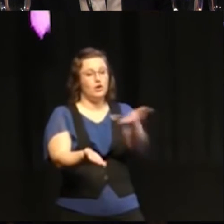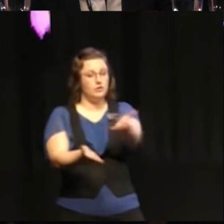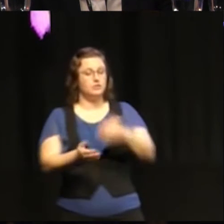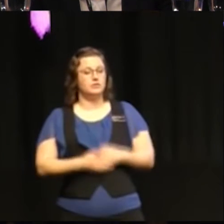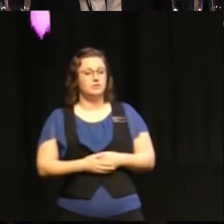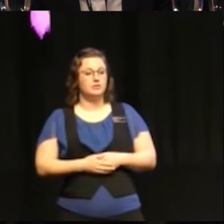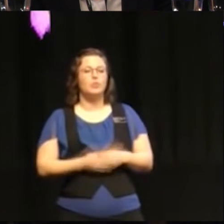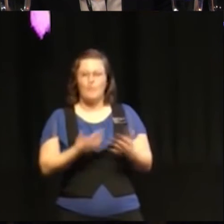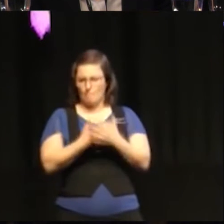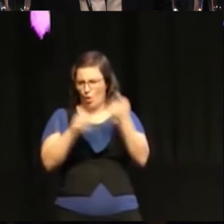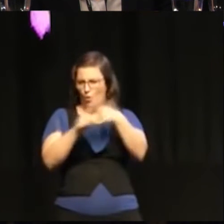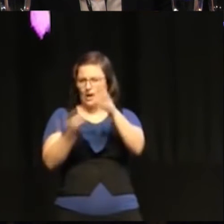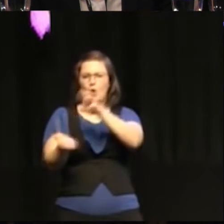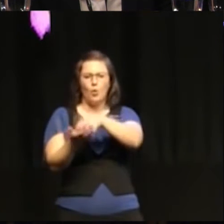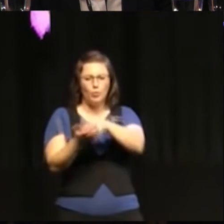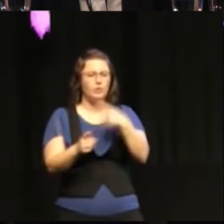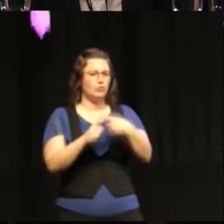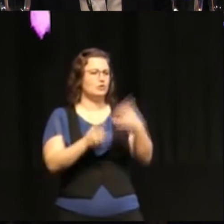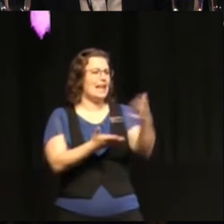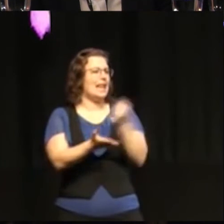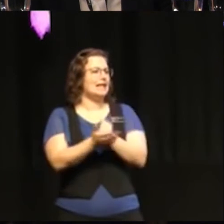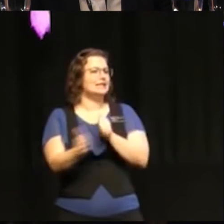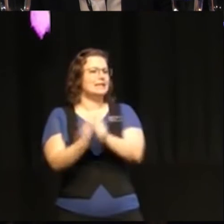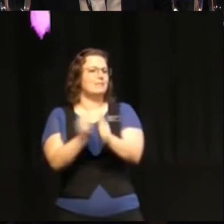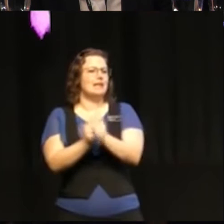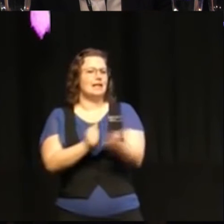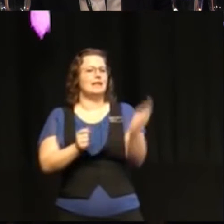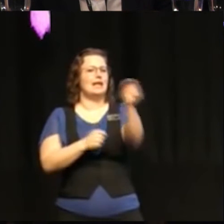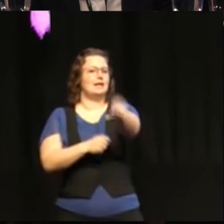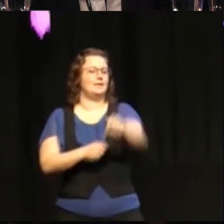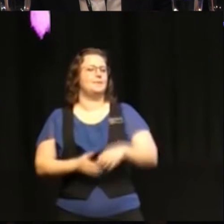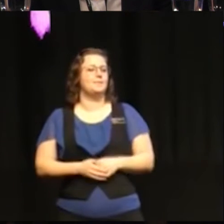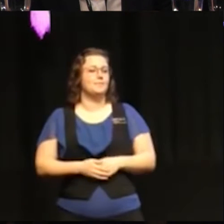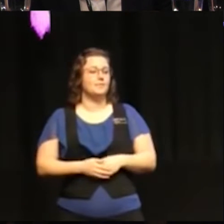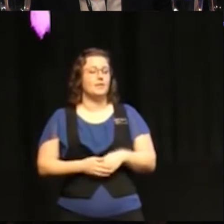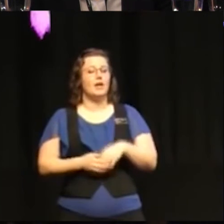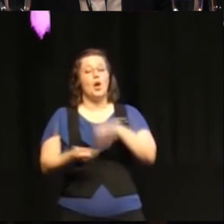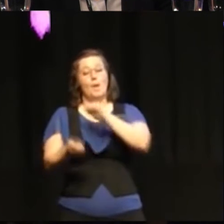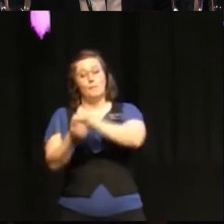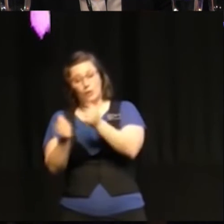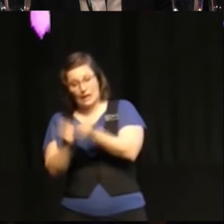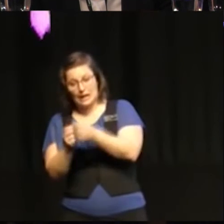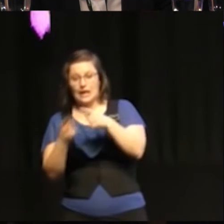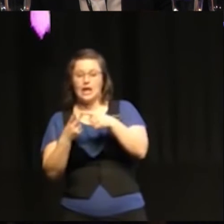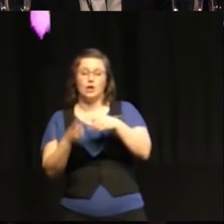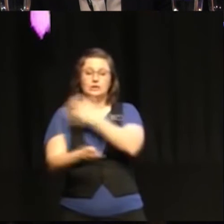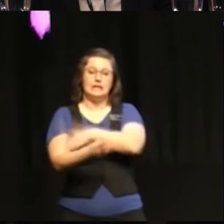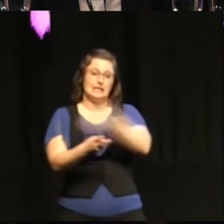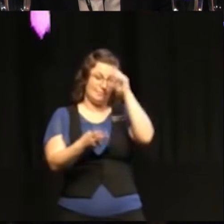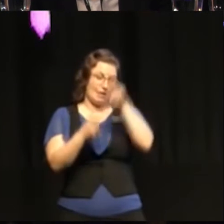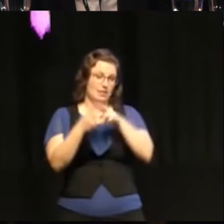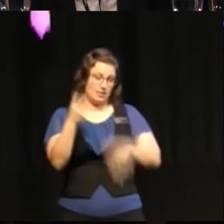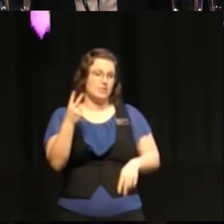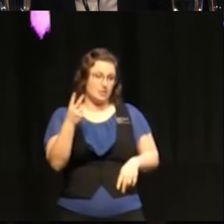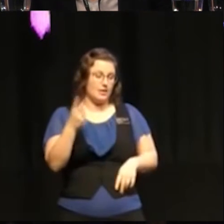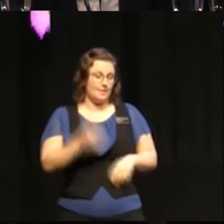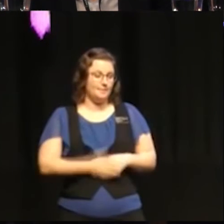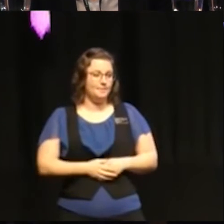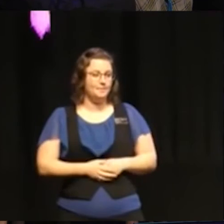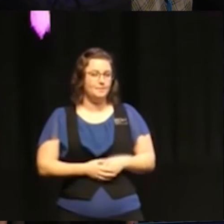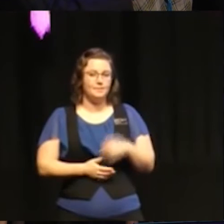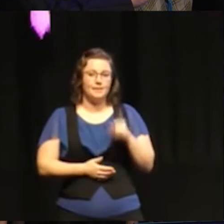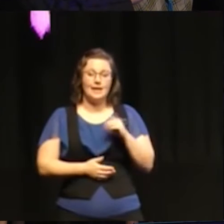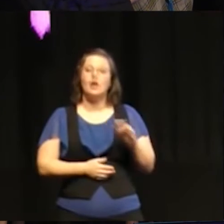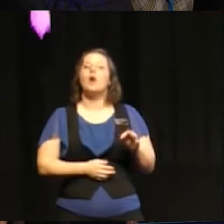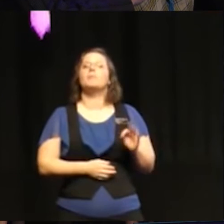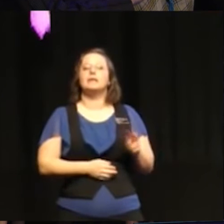kommuner på plats och landstingsrepresentanter. Och både politiker och tjänstemmen. Ja. här är väldigt intressant. Alltså det